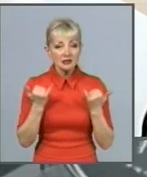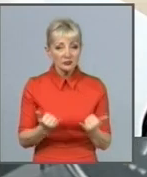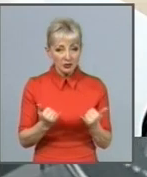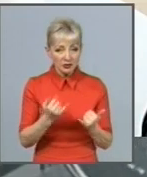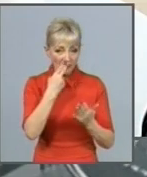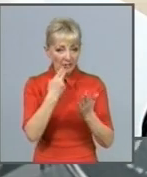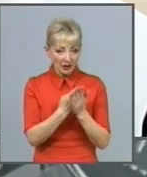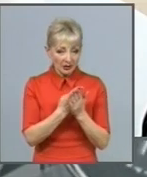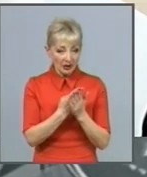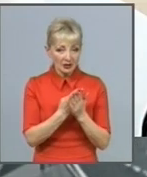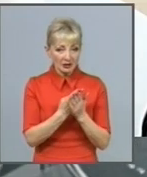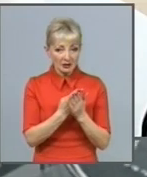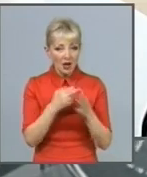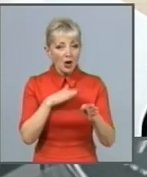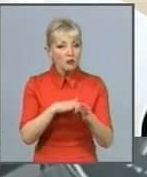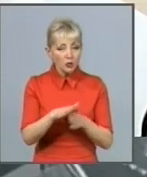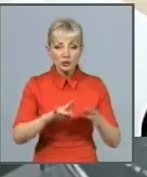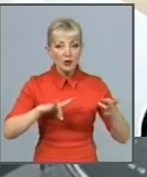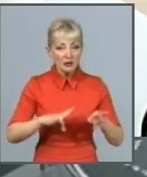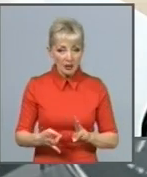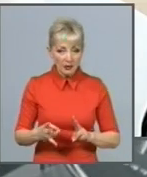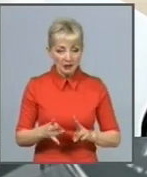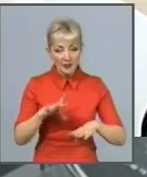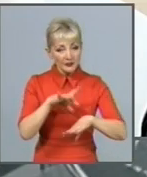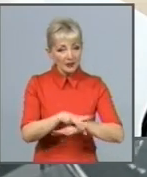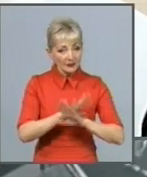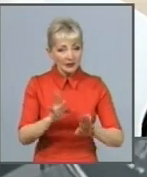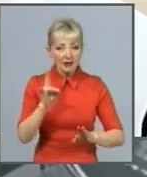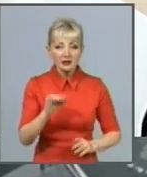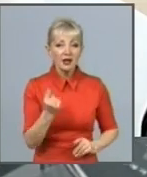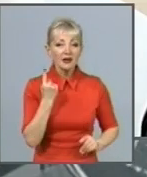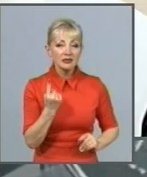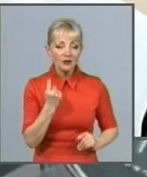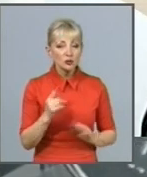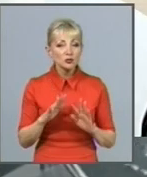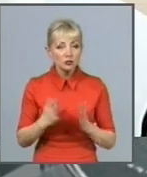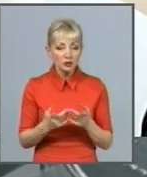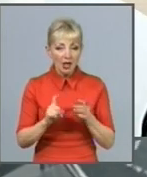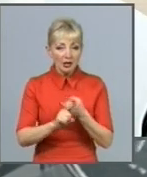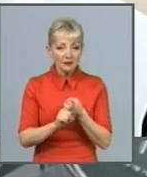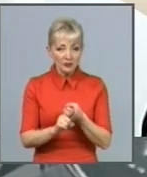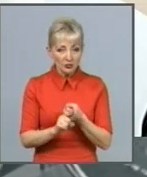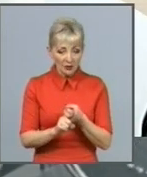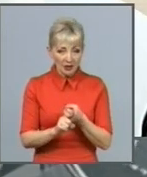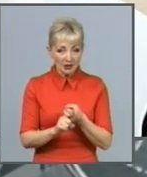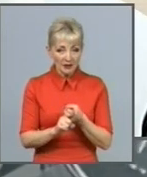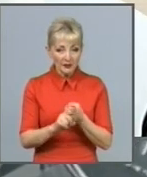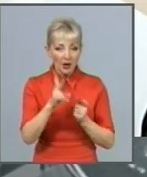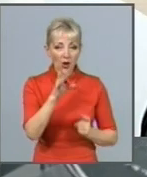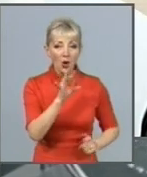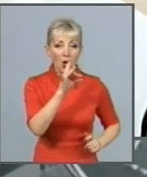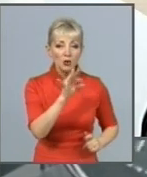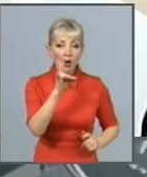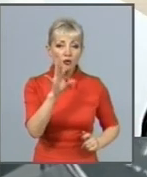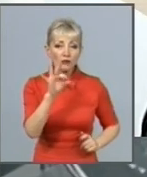нормальною. Не виявлено жодного випадку інфікування коронавірусом китайського походження.